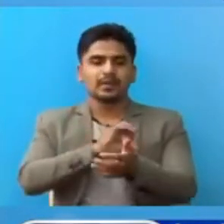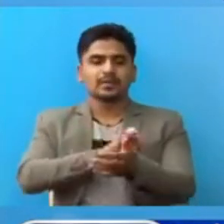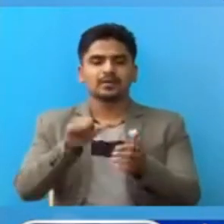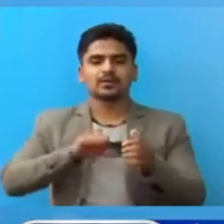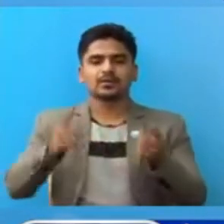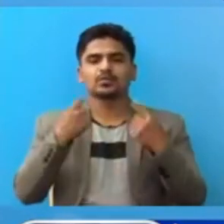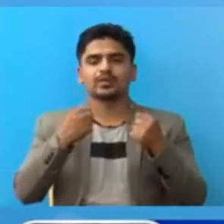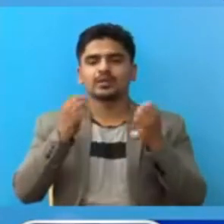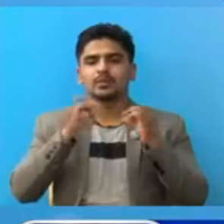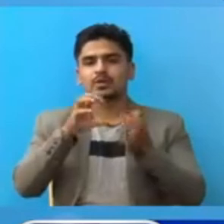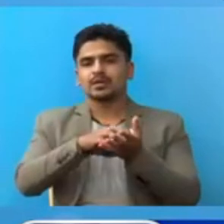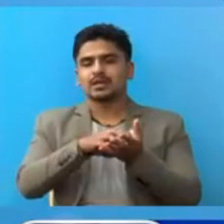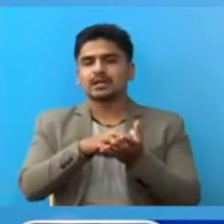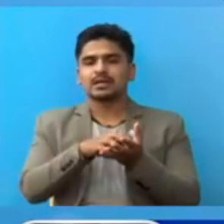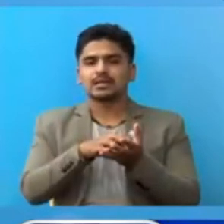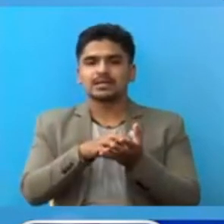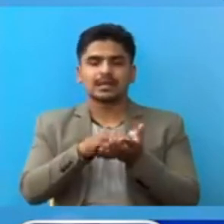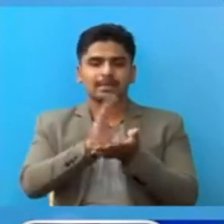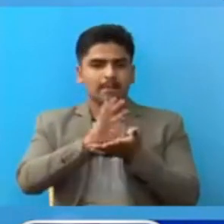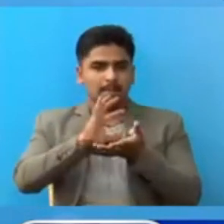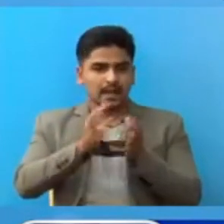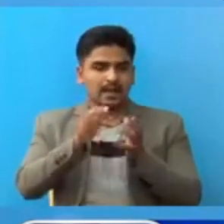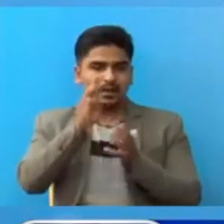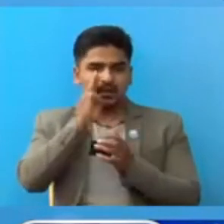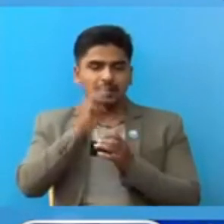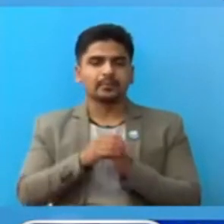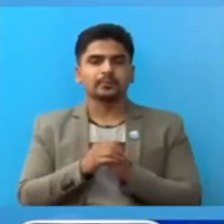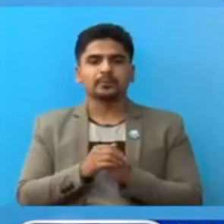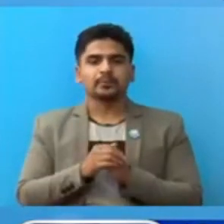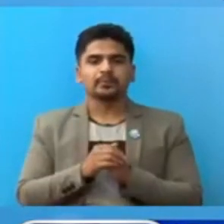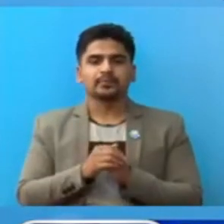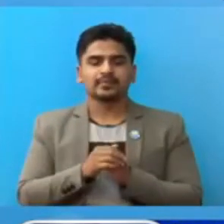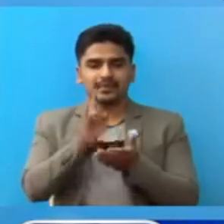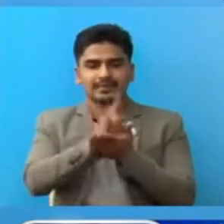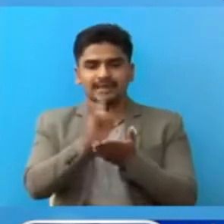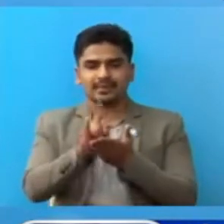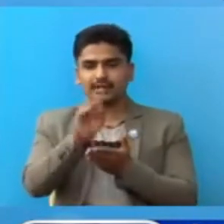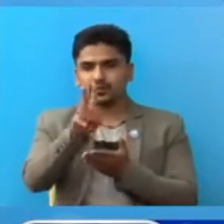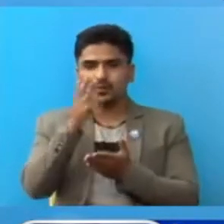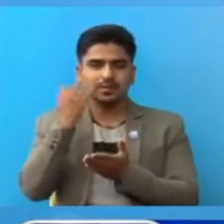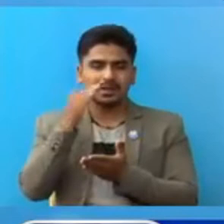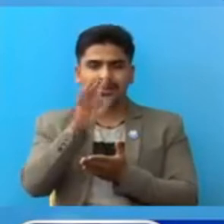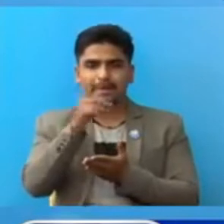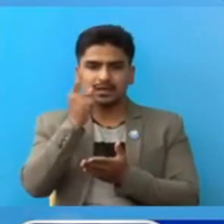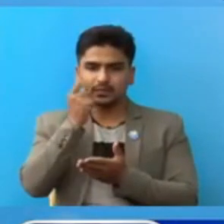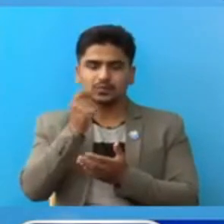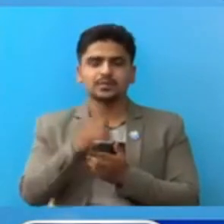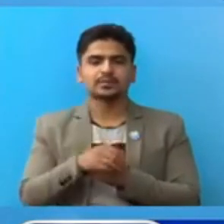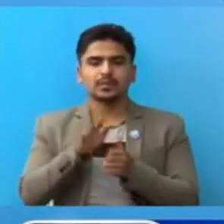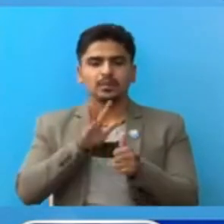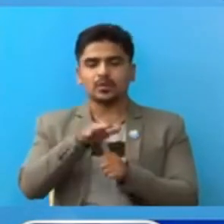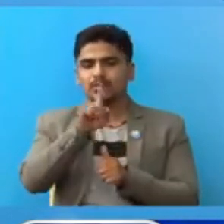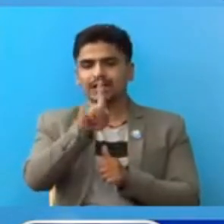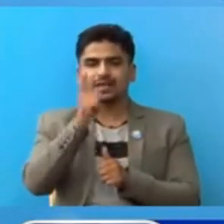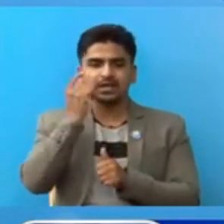जनस्वास्त प्रयोक साला विराट नगर में जापा का 2 महिला रा 5 पुरूस मोरं